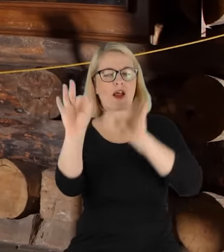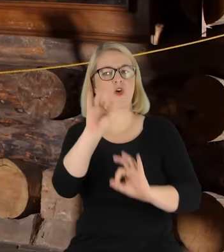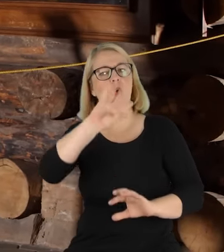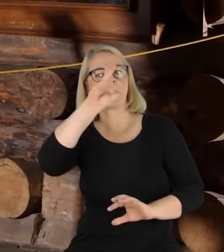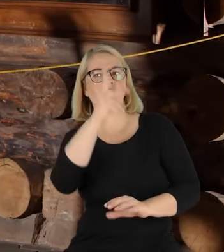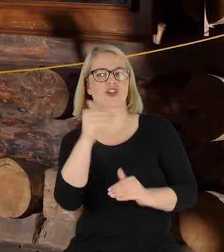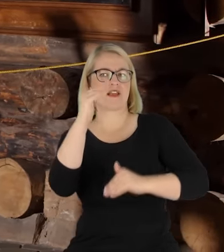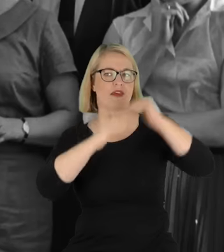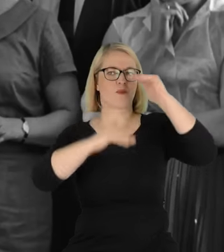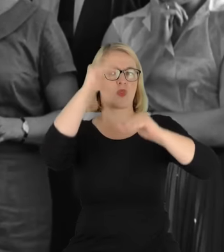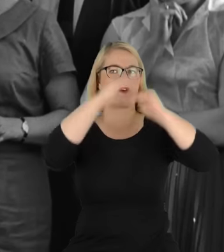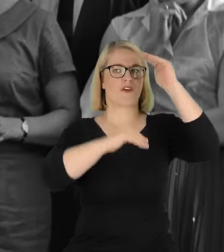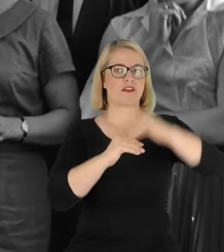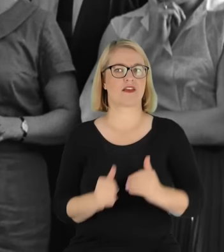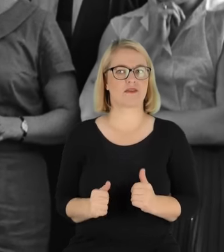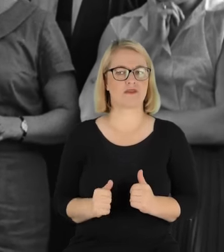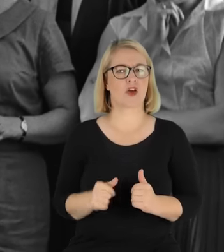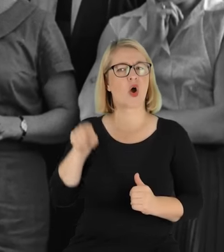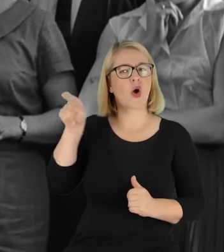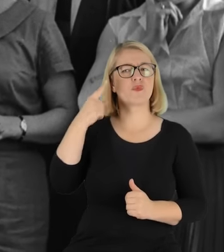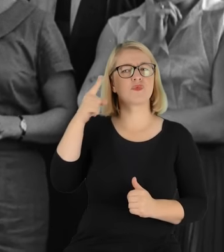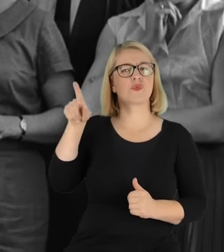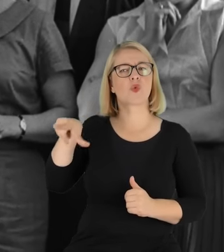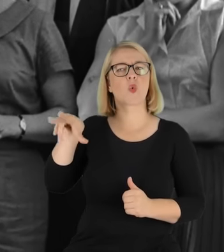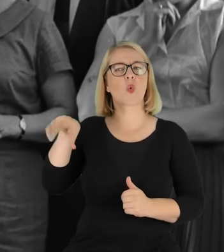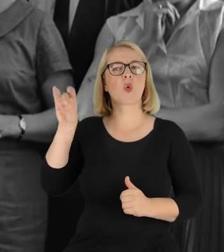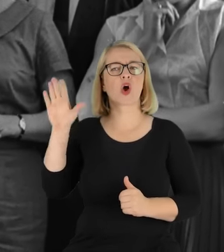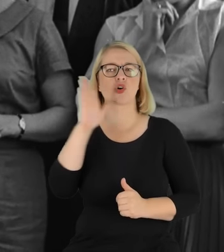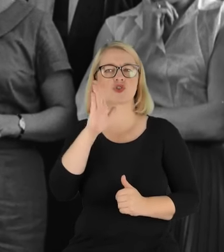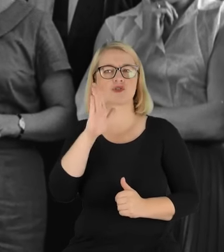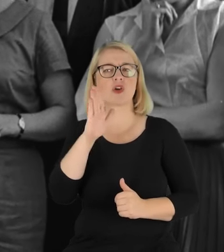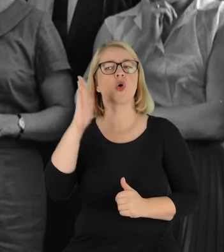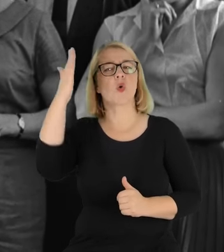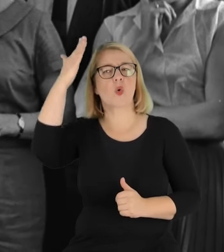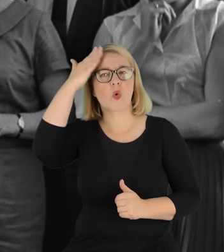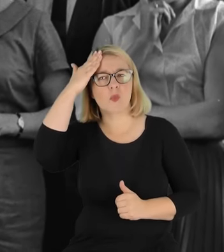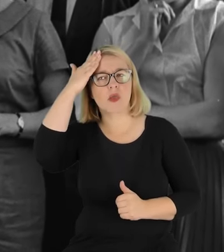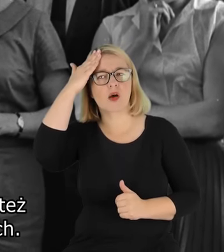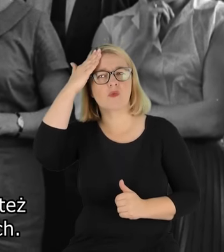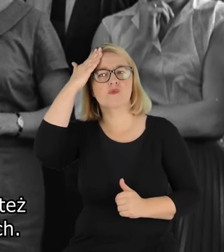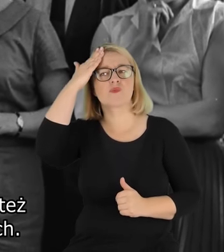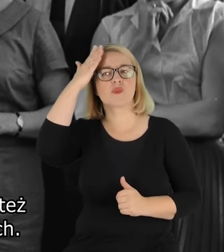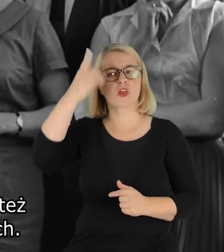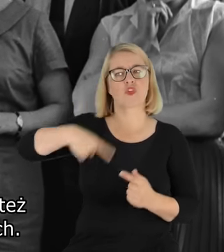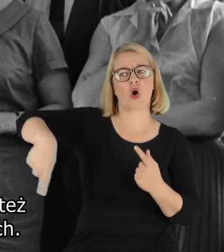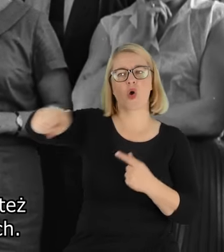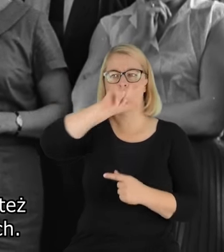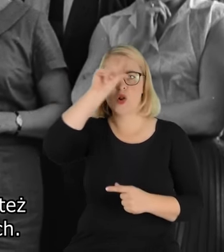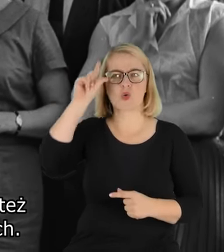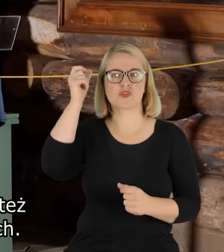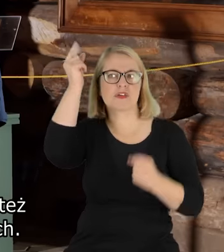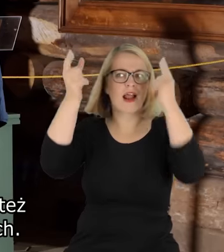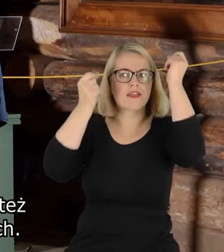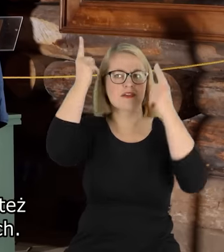budowania. Długosz potrafił skupić wokół siebie ludzi kreatywnych. Sam był artystą,